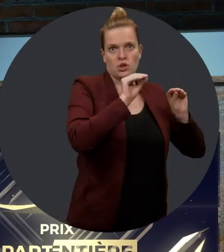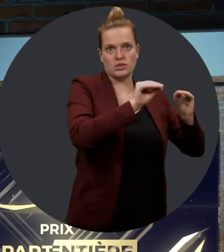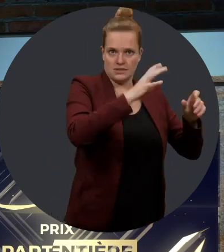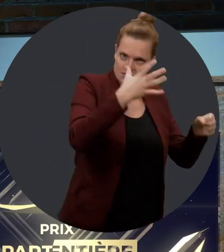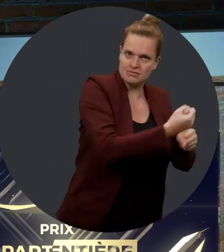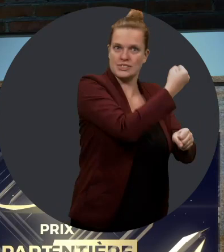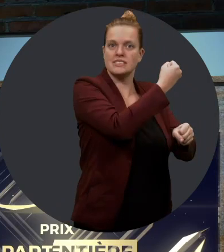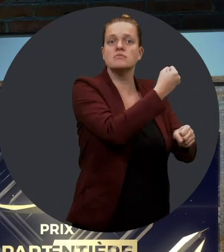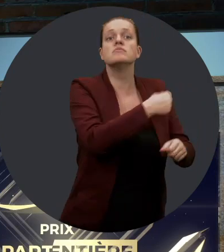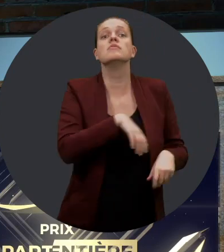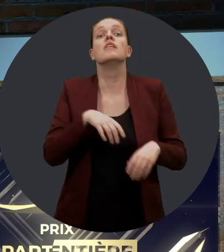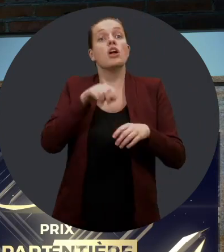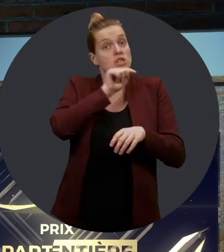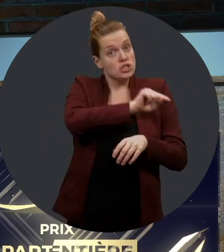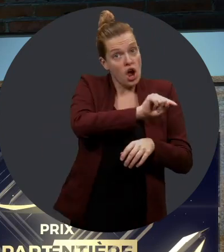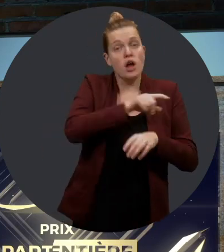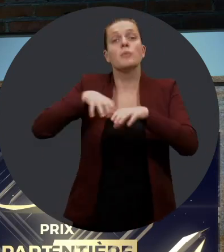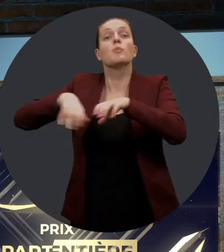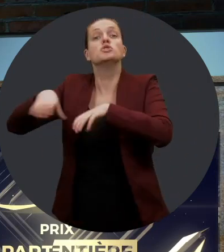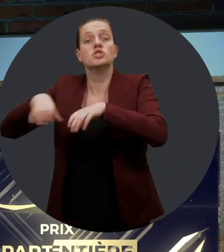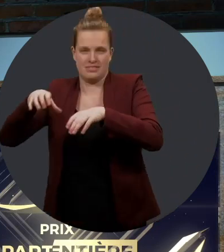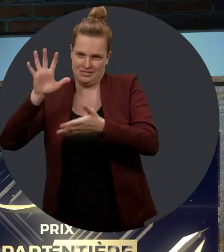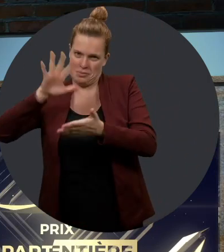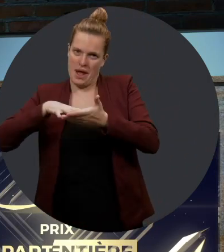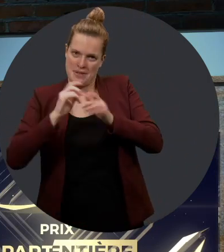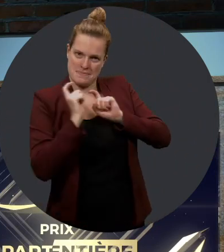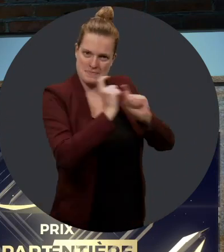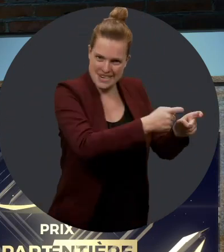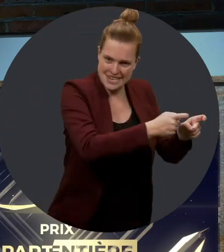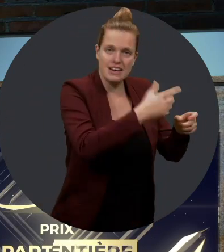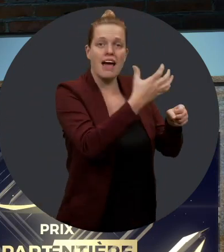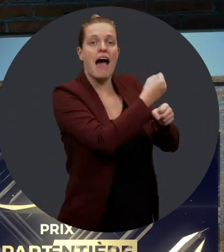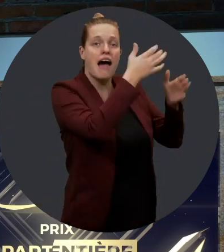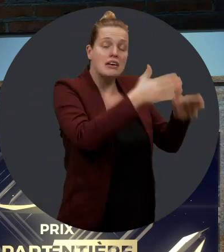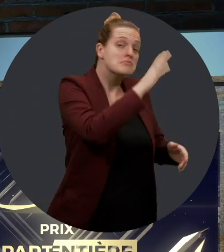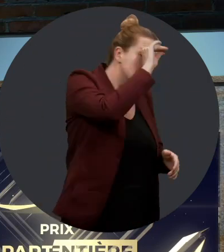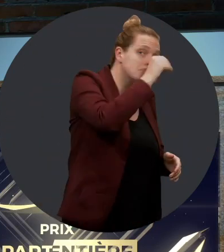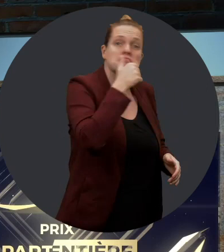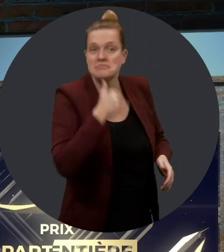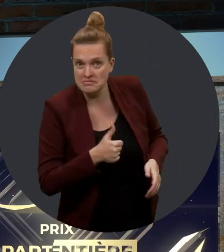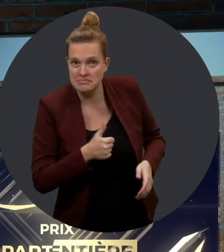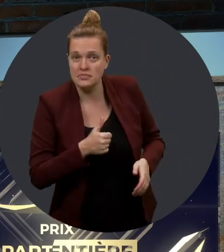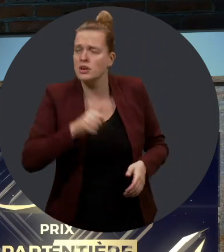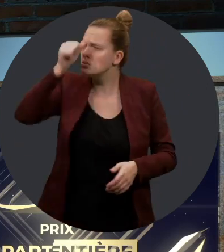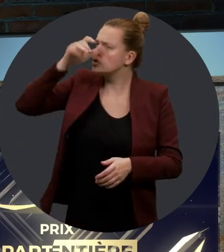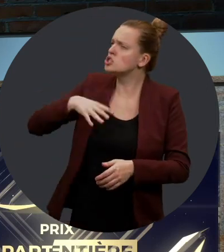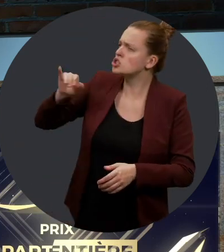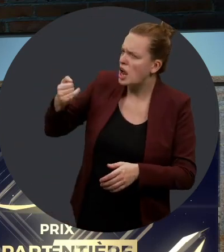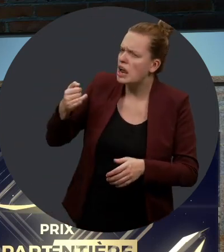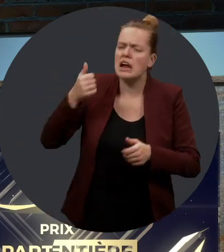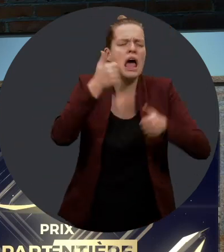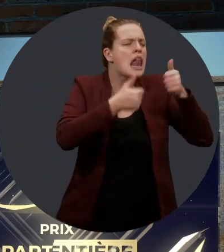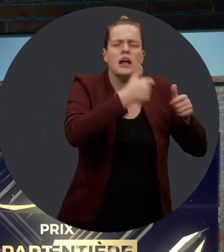éducative ». Pour cette catégorie, une bourse de 5 000 $ sera octroyée au lauréat ou à la lauréate. Mais M. Jean,